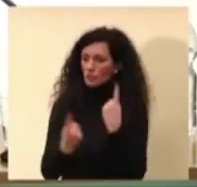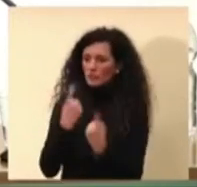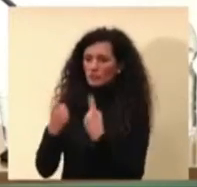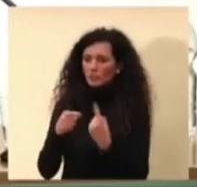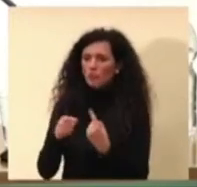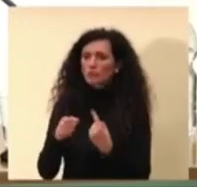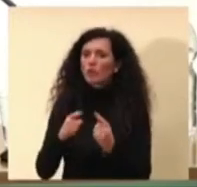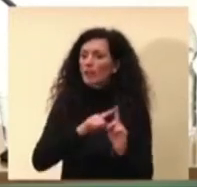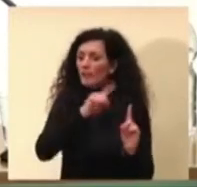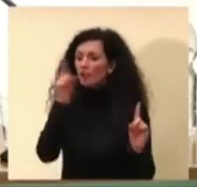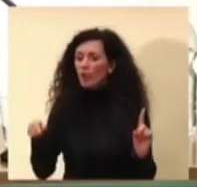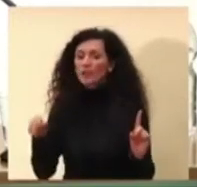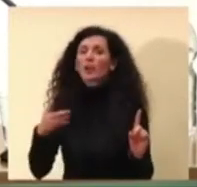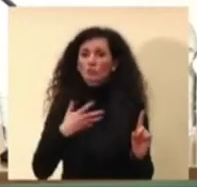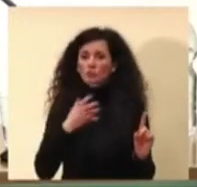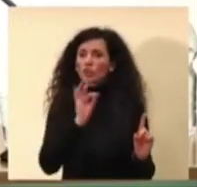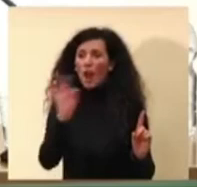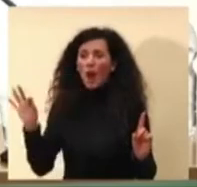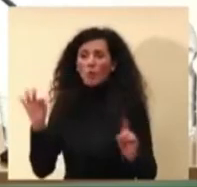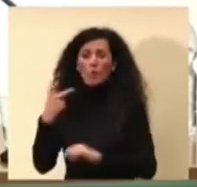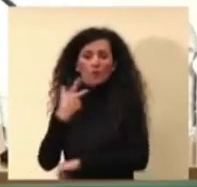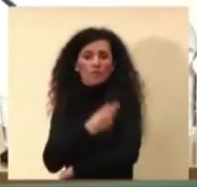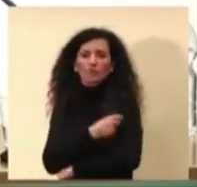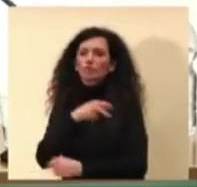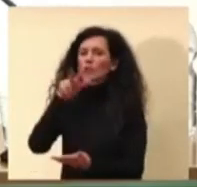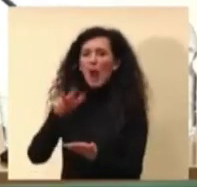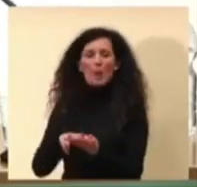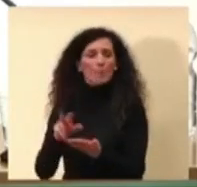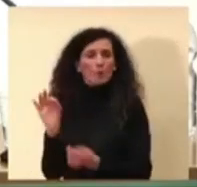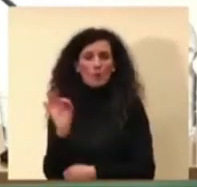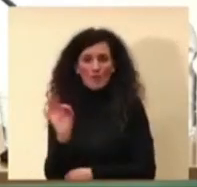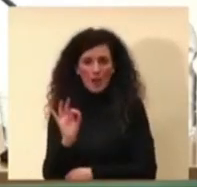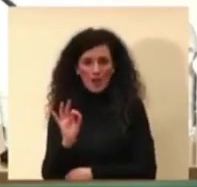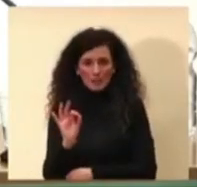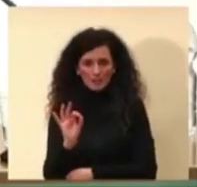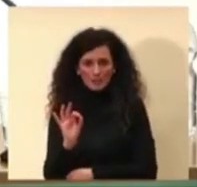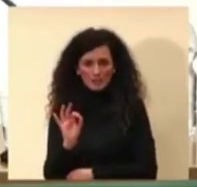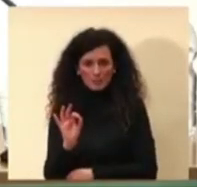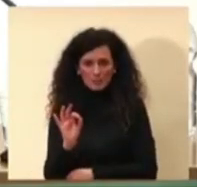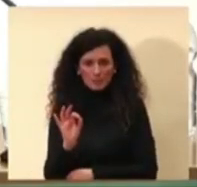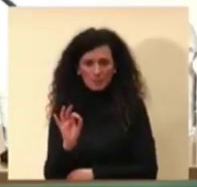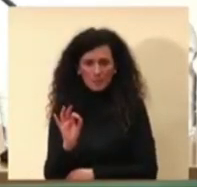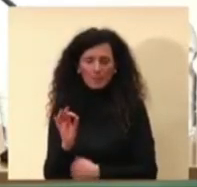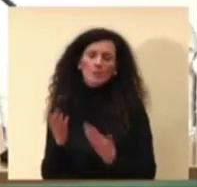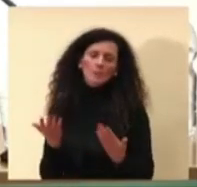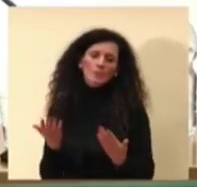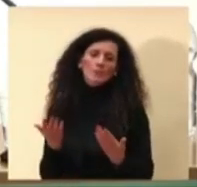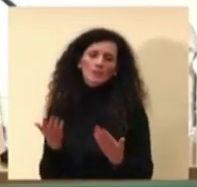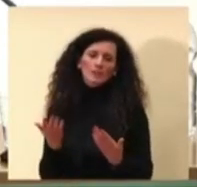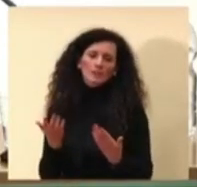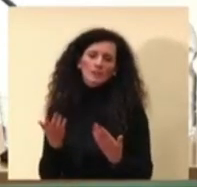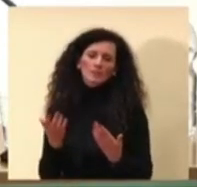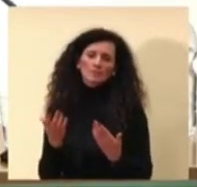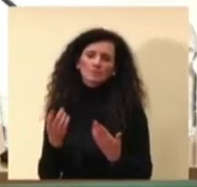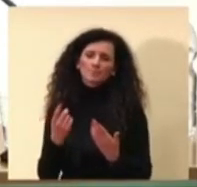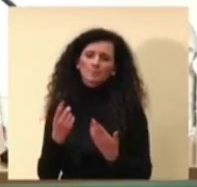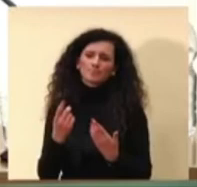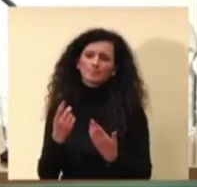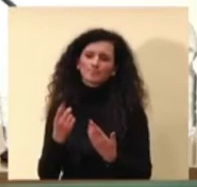stati approvati, principio è sempre lo stesso, cioè dire